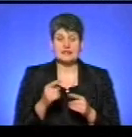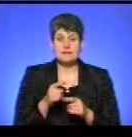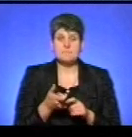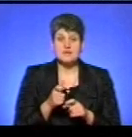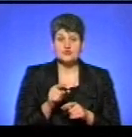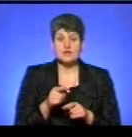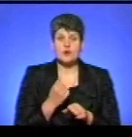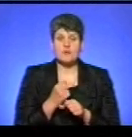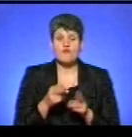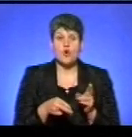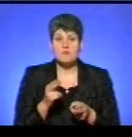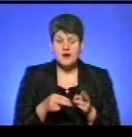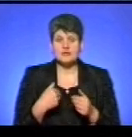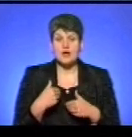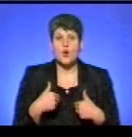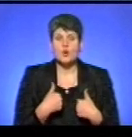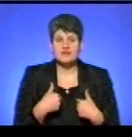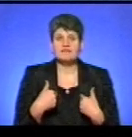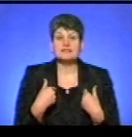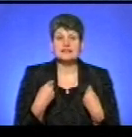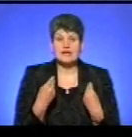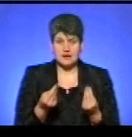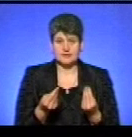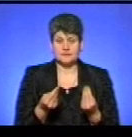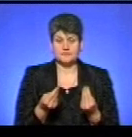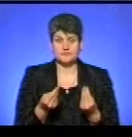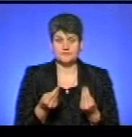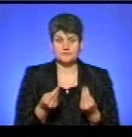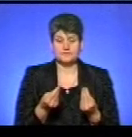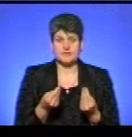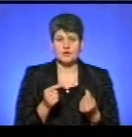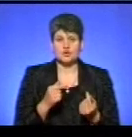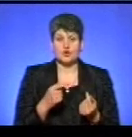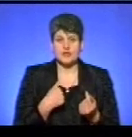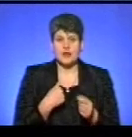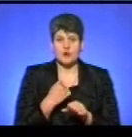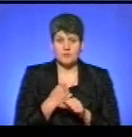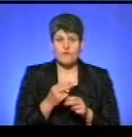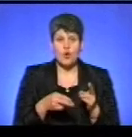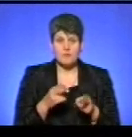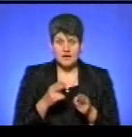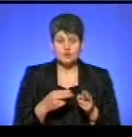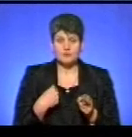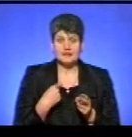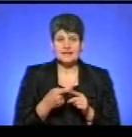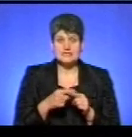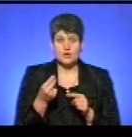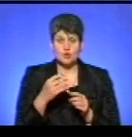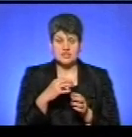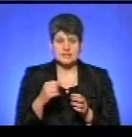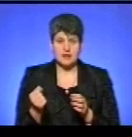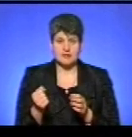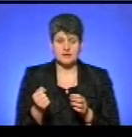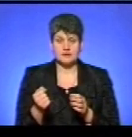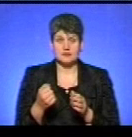я робив операцію. Я хотів дати, наприклад, що я робив операцію, щоб мене ті гроші зняли, наприклад.